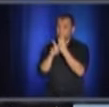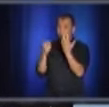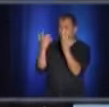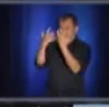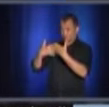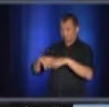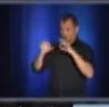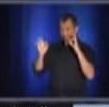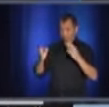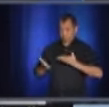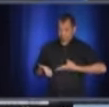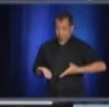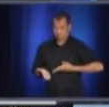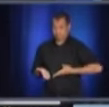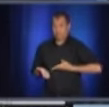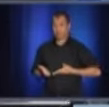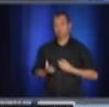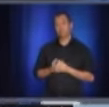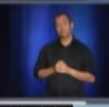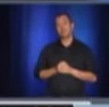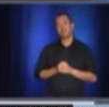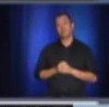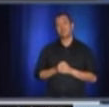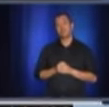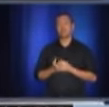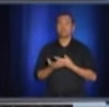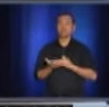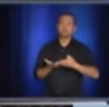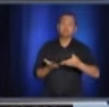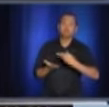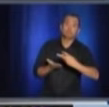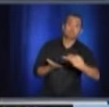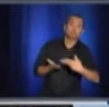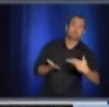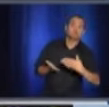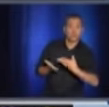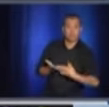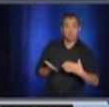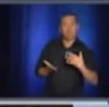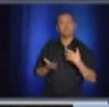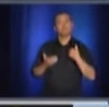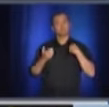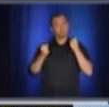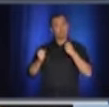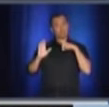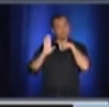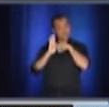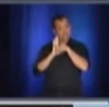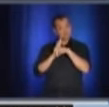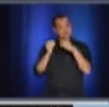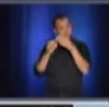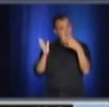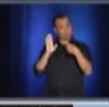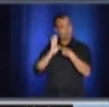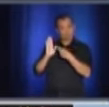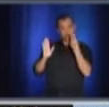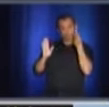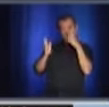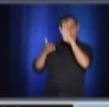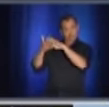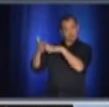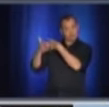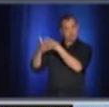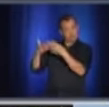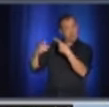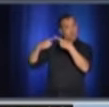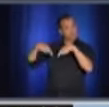mais c'est une question de semaines. La semaine dernière, on a été capable de donner des statistiques vous vous rappelez, on a fait des tableaux par